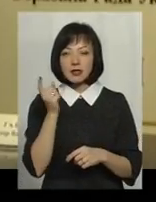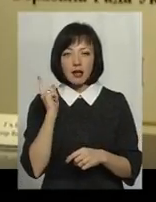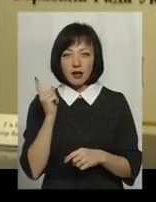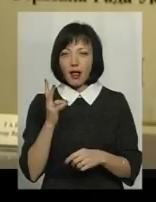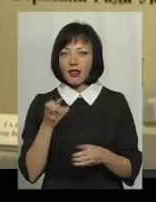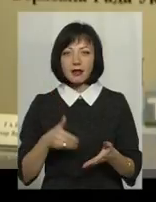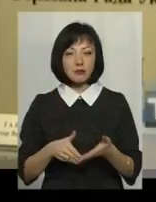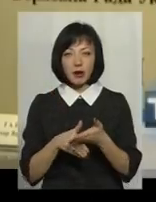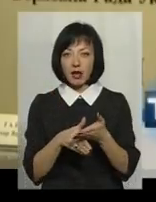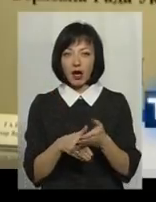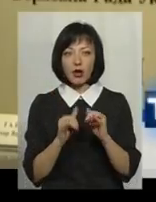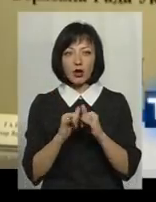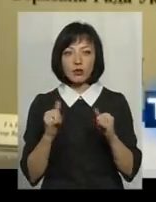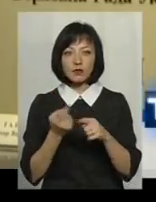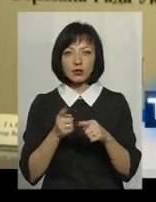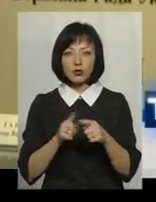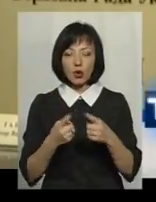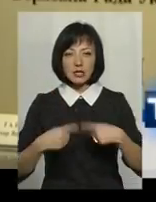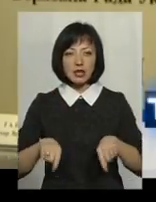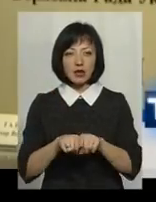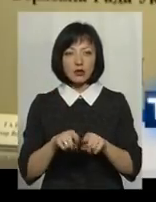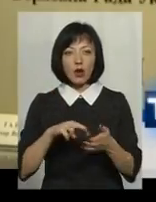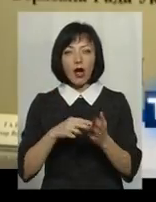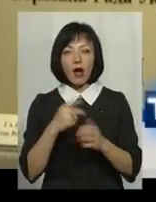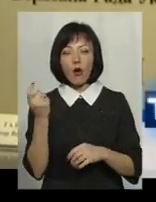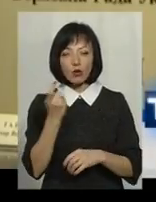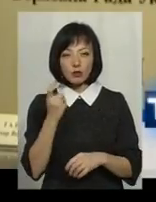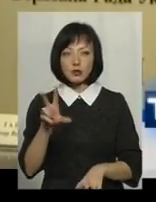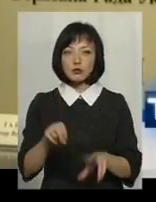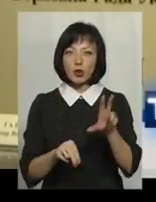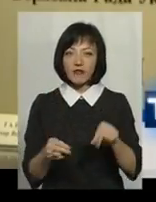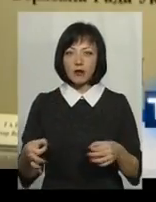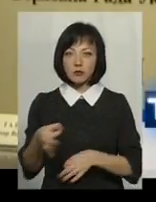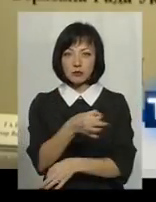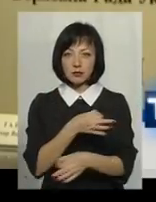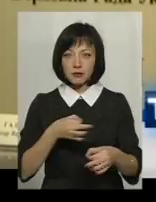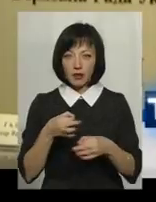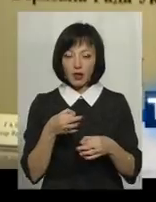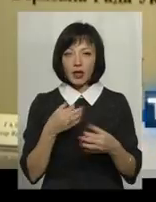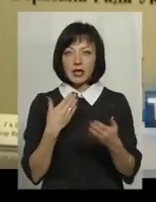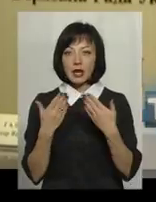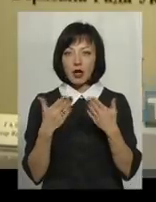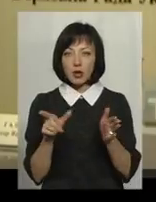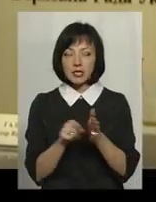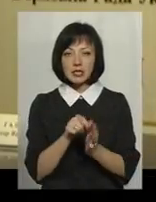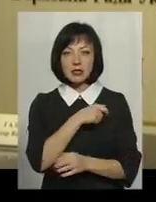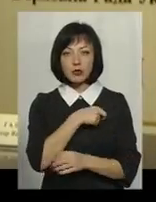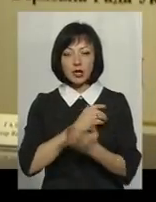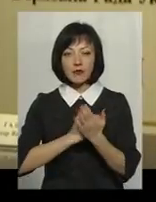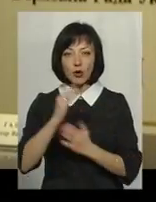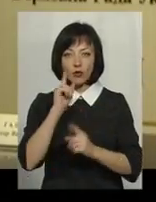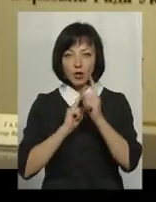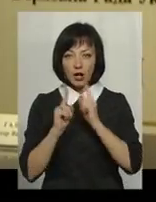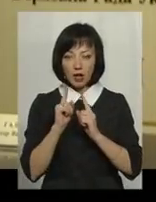сприяє розвитку цього сектору економіки. Сподіваємося, що круглий стіл, діалог з депутатами Верховної Ради,